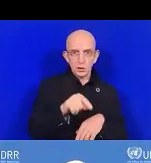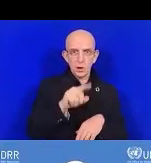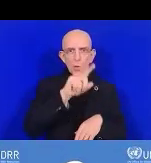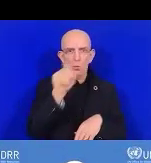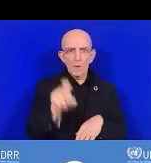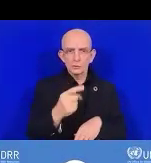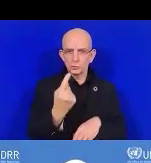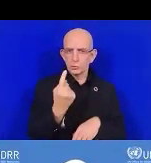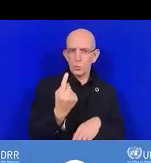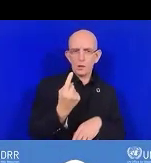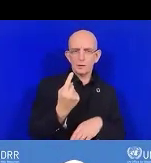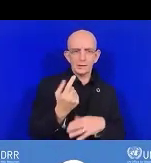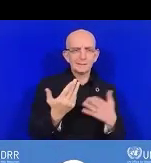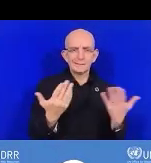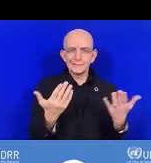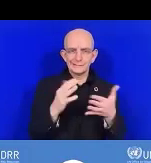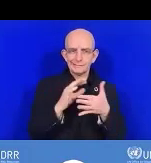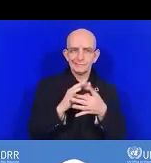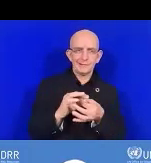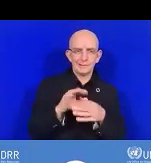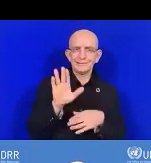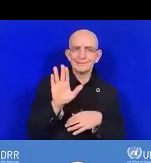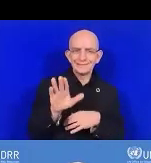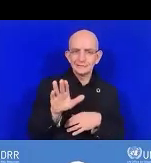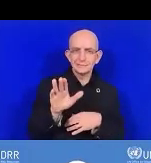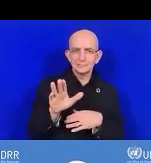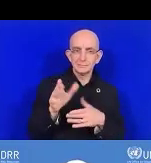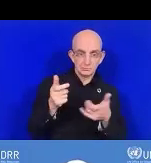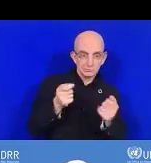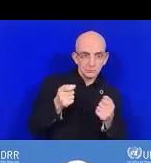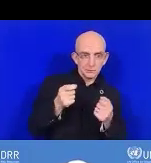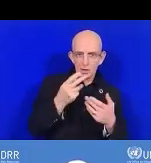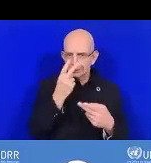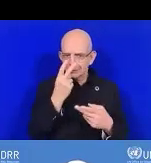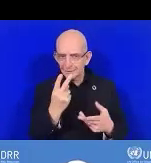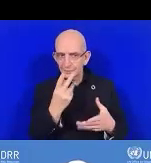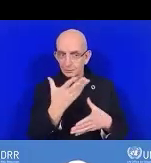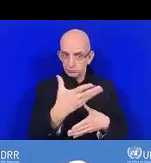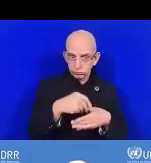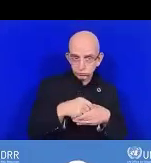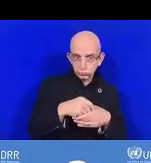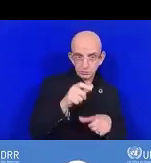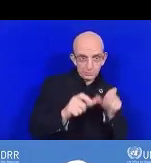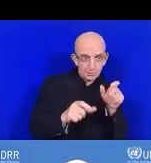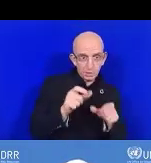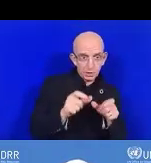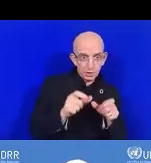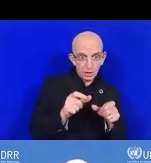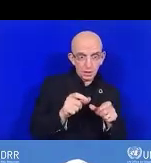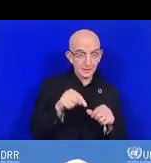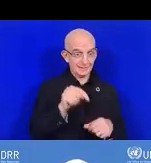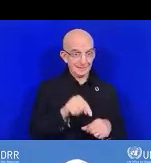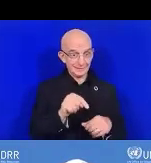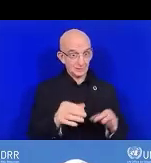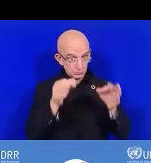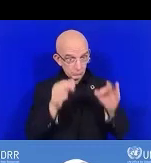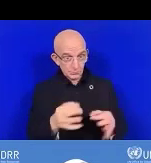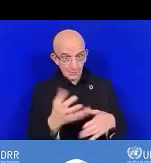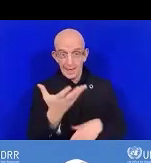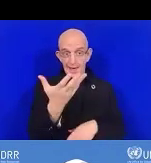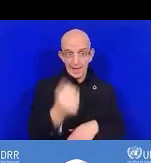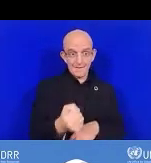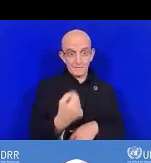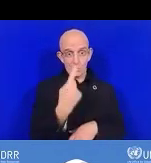participation. Dans cet indicateur, la question posée est à savoir « Existe-t-il un point